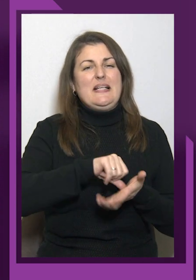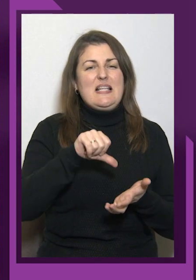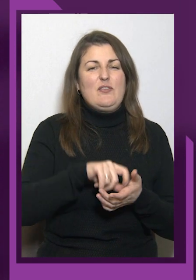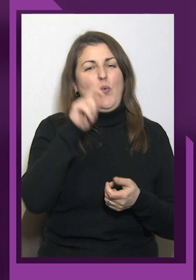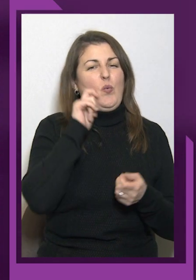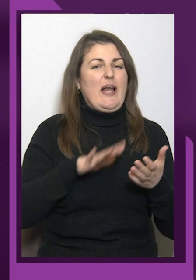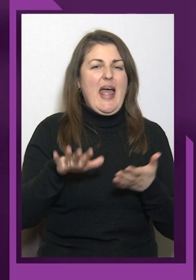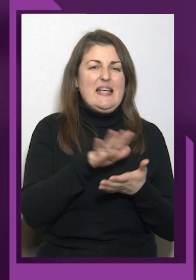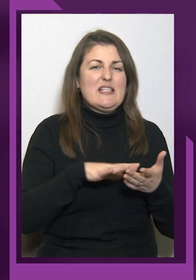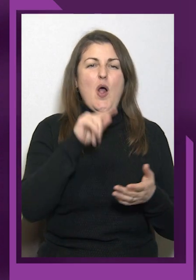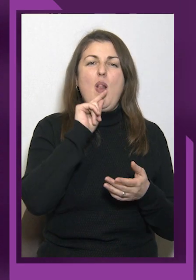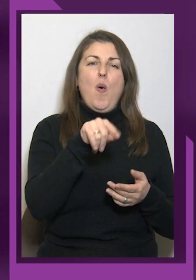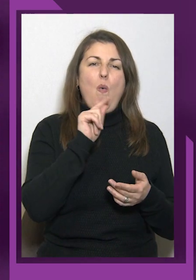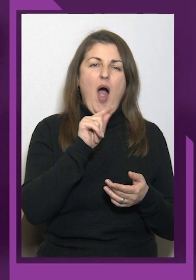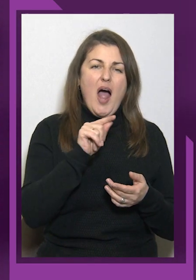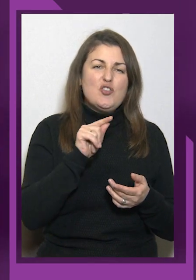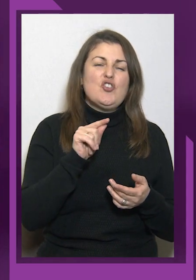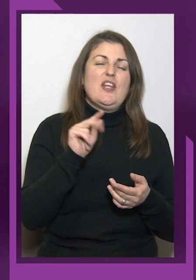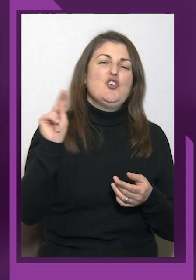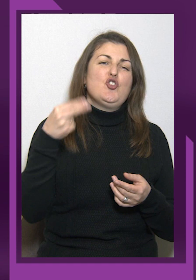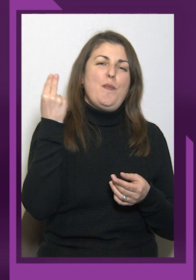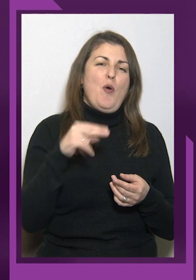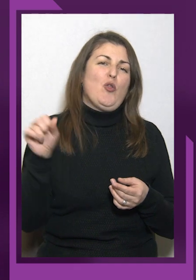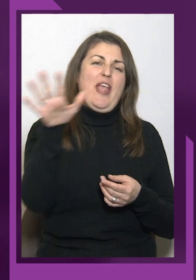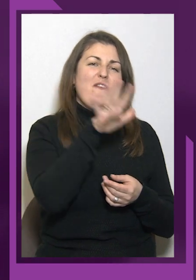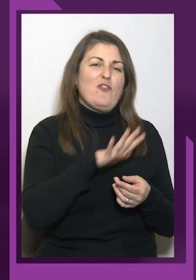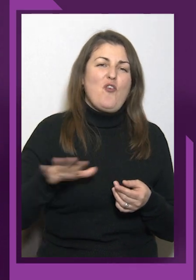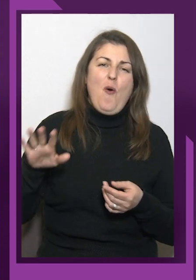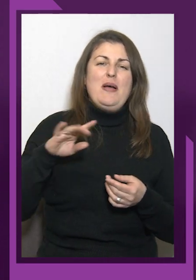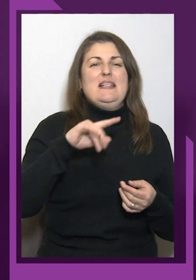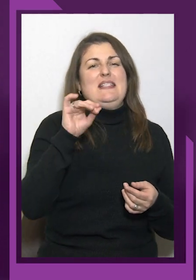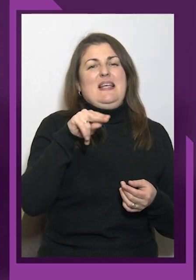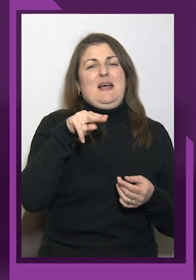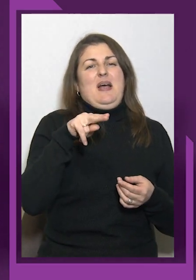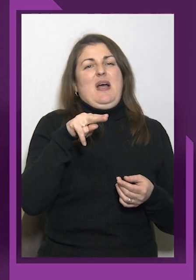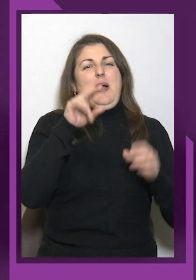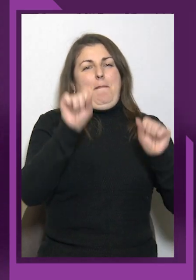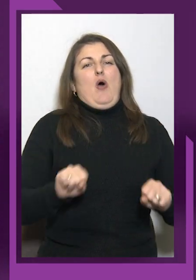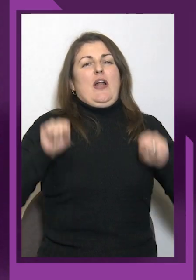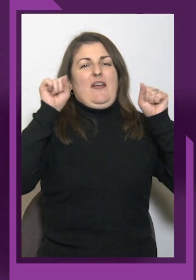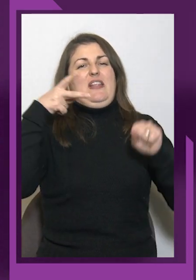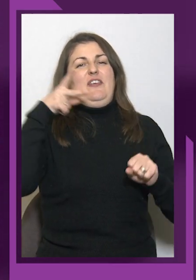Європи з пауерліфтингу 2022 у ваговій категорії 86 кілограмів. Ну і варто